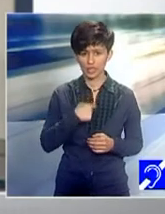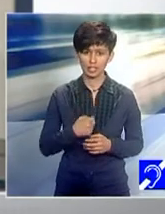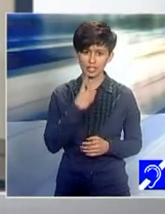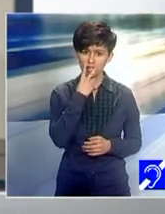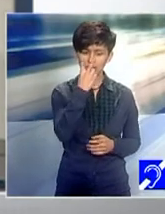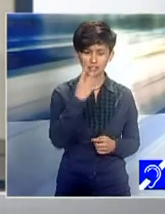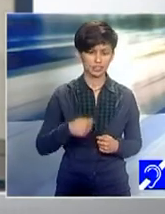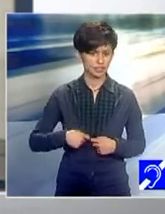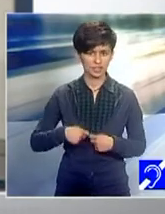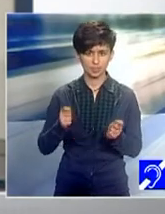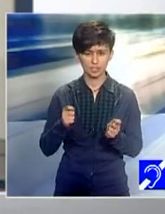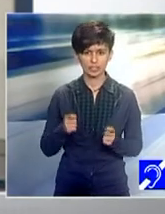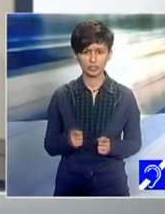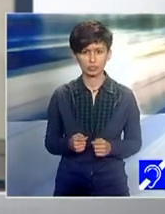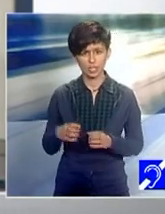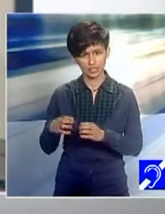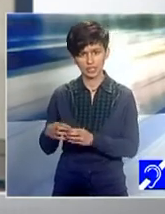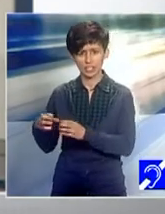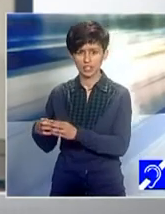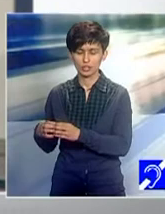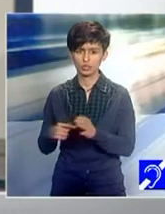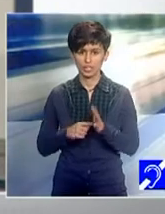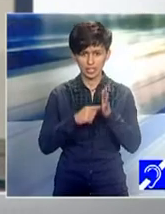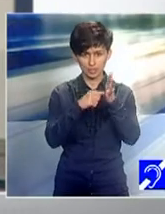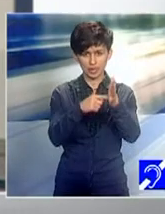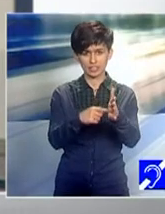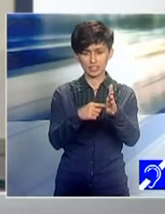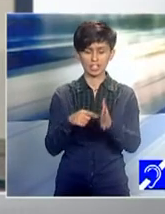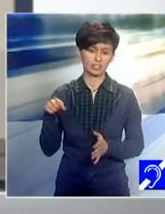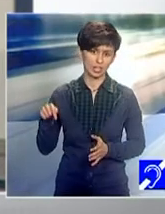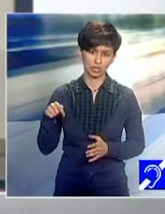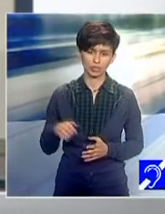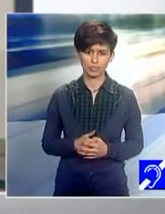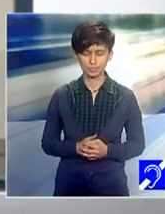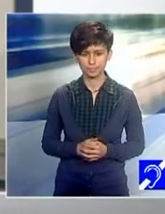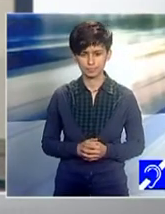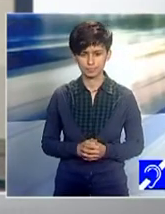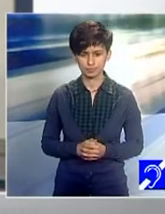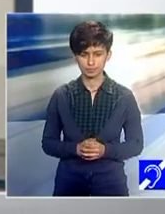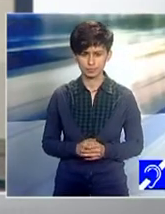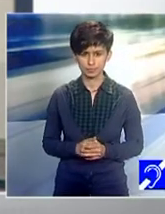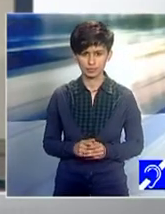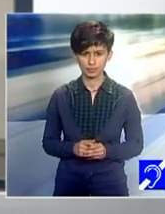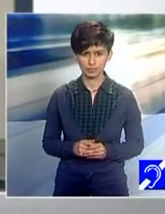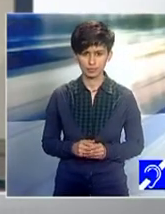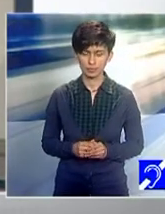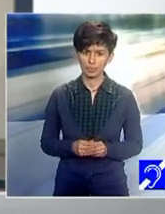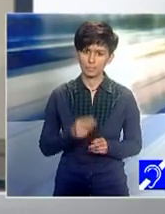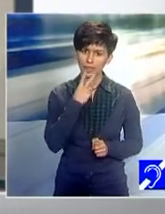etniile reprezentate acolo și religiile.